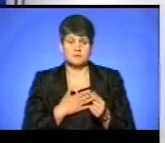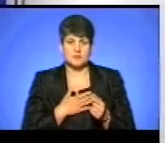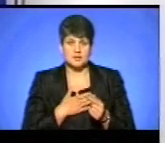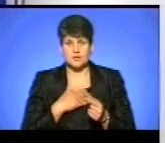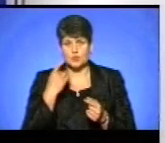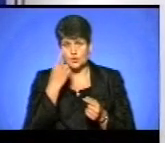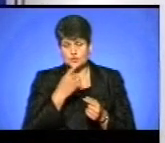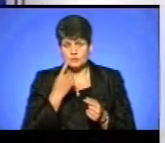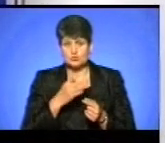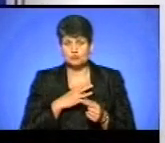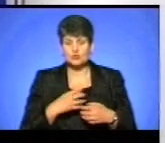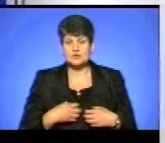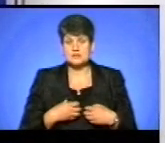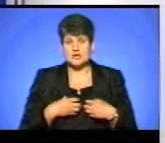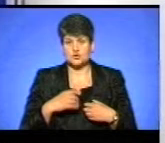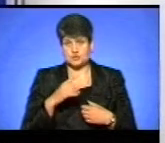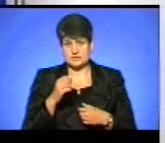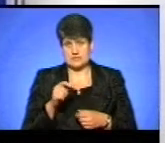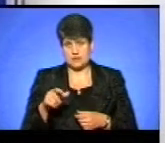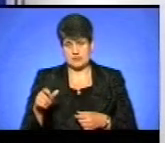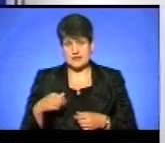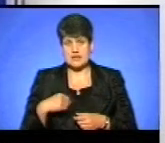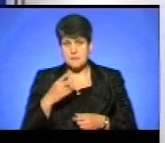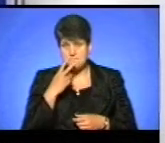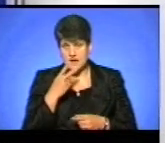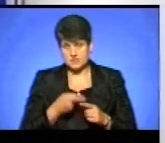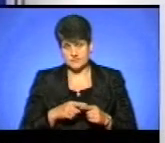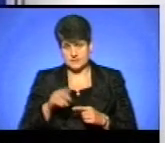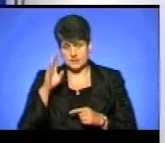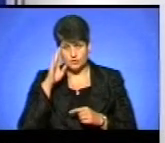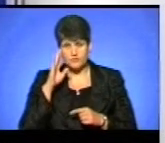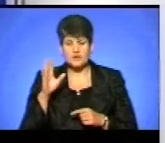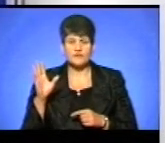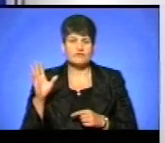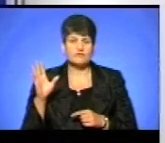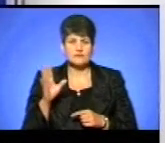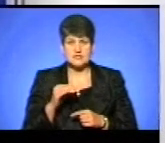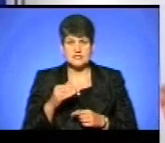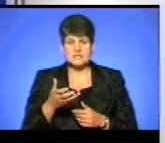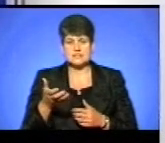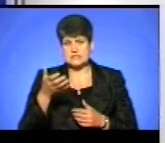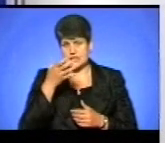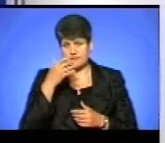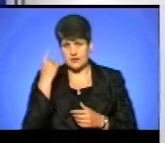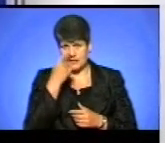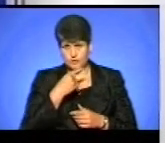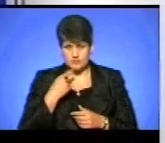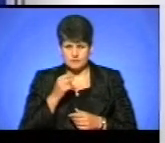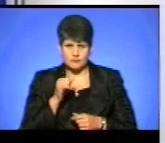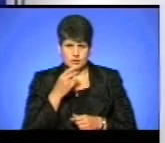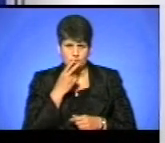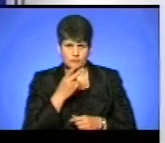особисто мені було страшно за людей, тому що я бачив цих хлопців, вони всіх прикривали своєю обличчя, ми могли це побачити на